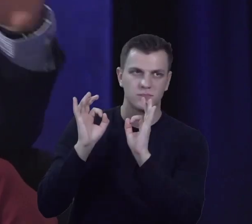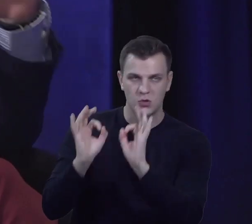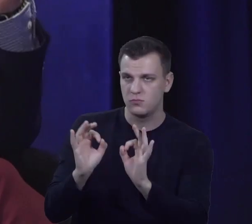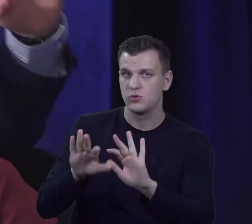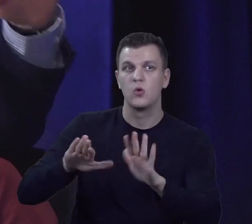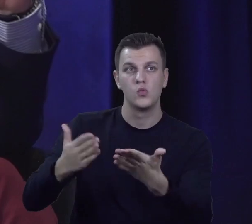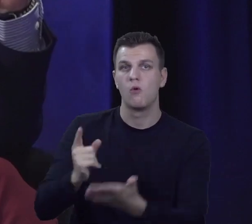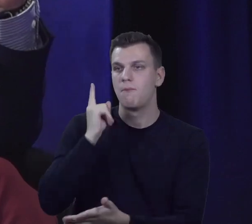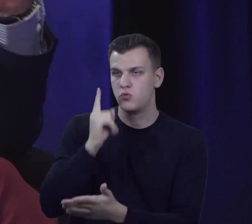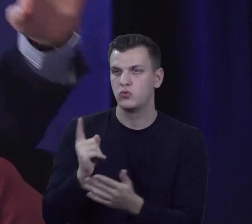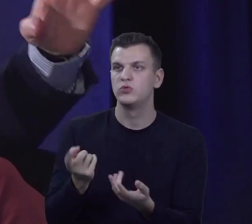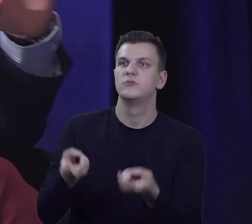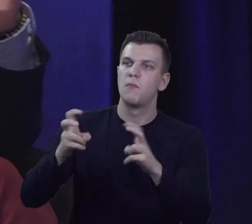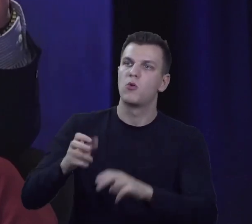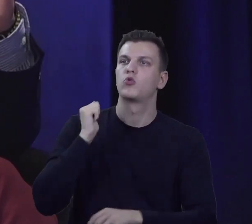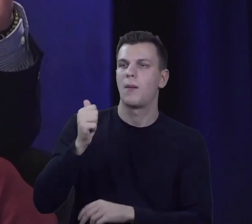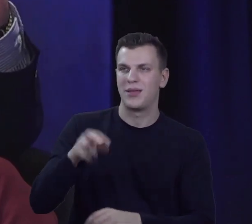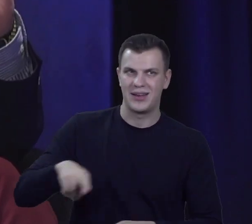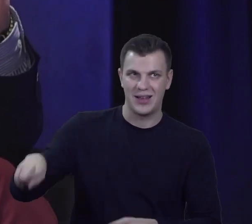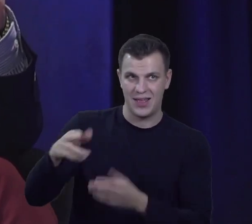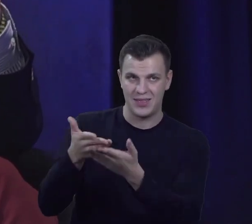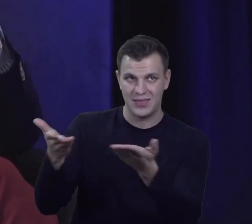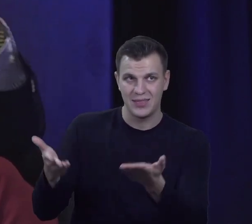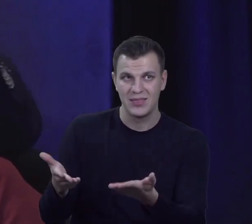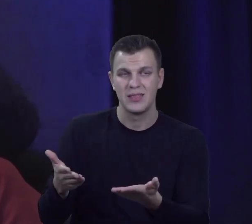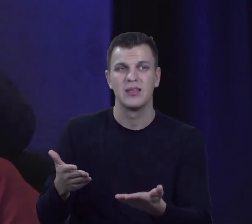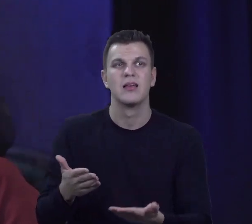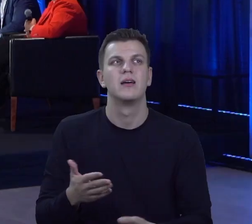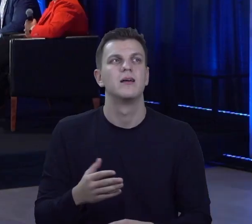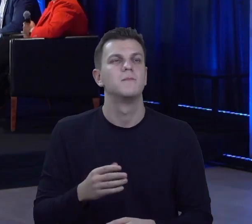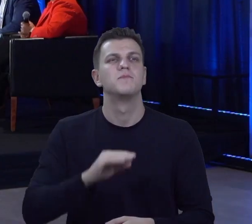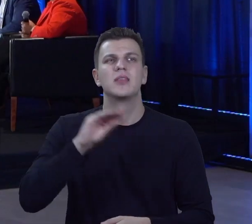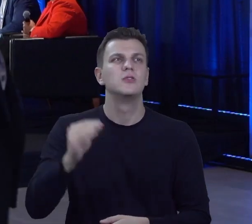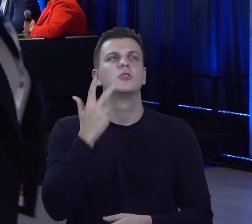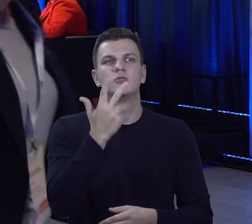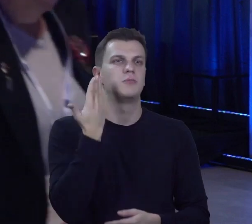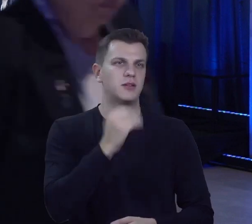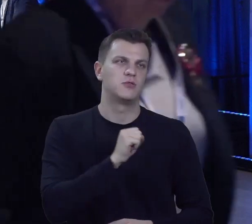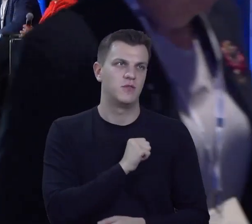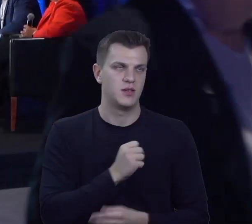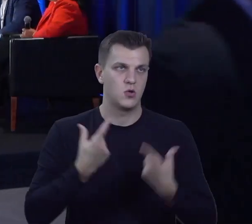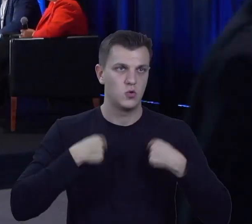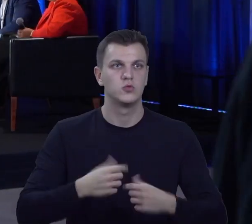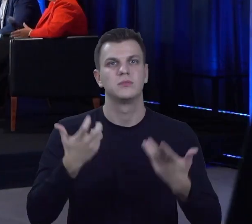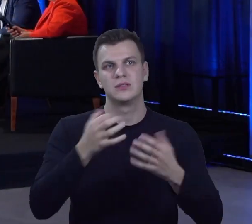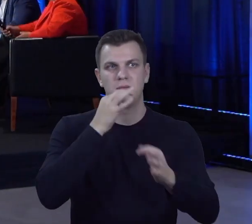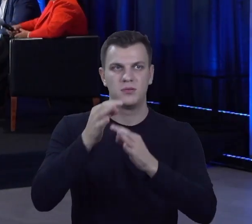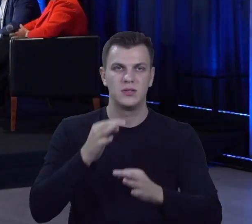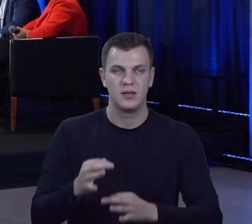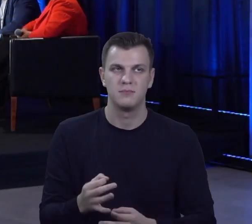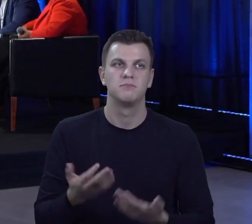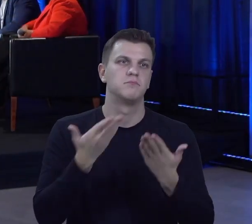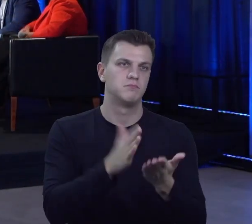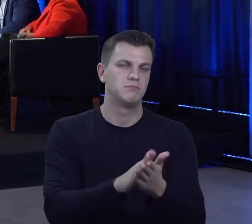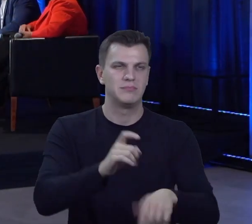zbudować kompetencje radnych. Mamy jeszcze trzy bardzo fajne osoby. Trzy osoby, które chcą zadać pytanie. Bardzo proszę o